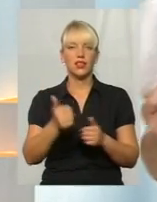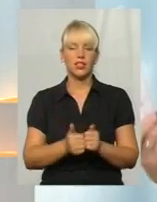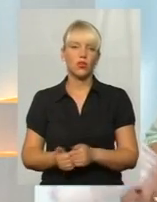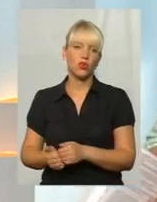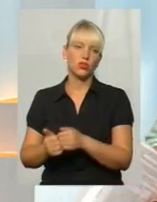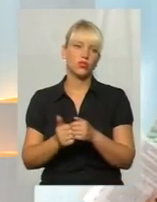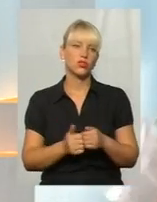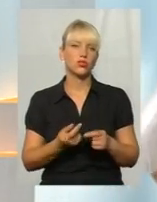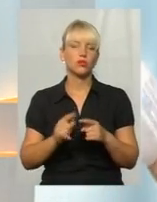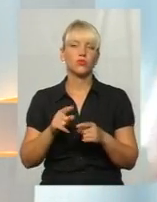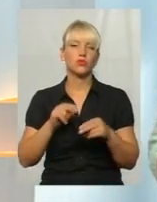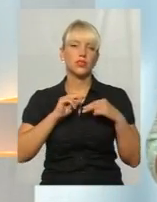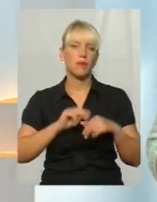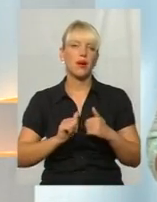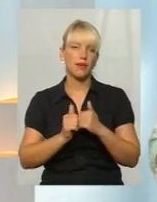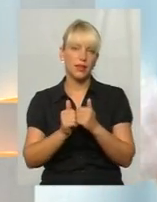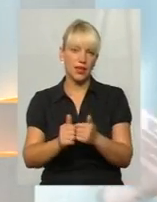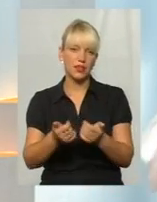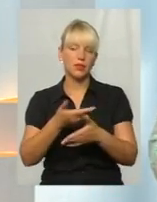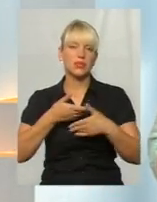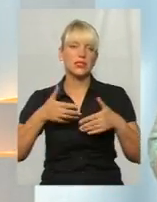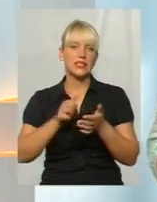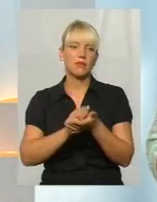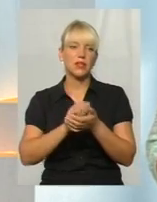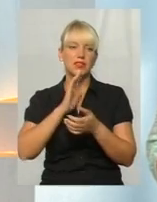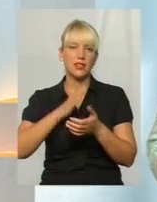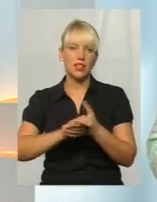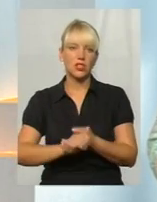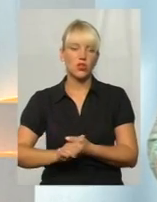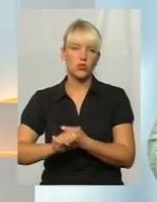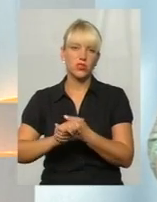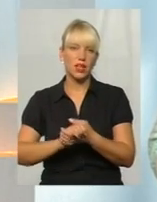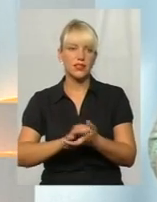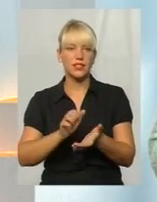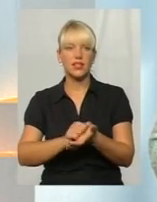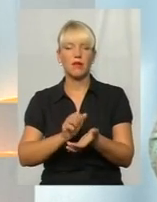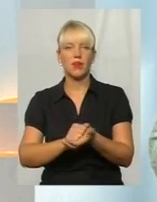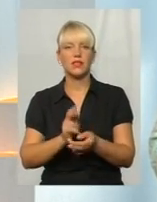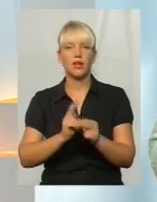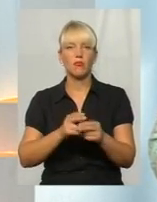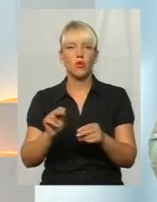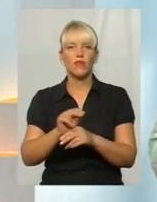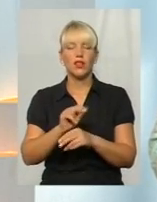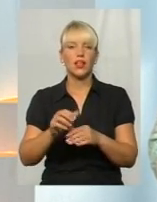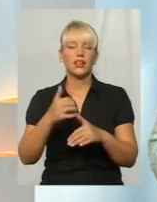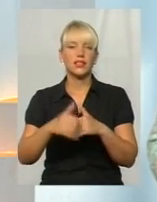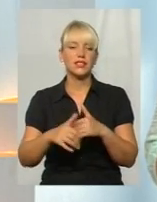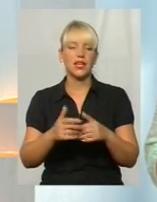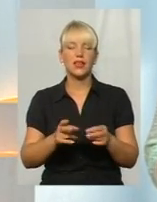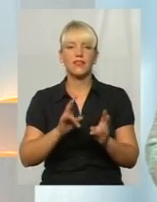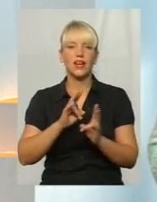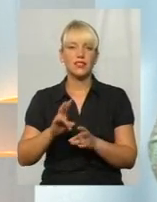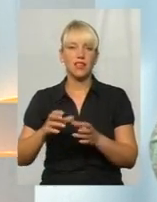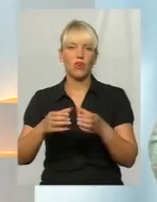тому що це партнери їх, тому що ми займаємося, наша асоціація займаємося якраз профілактикою серед вразливих груп населення,